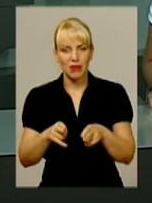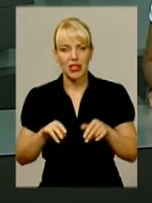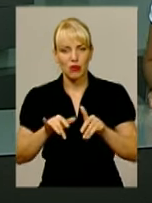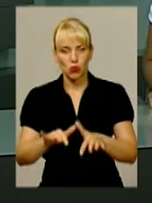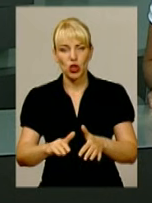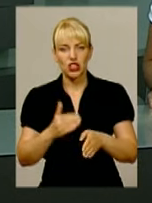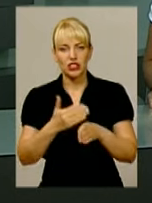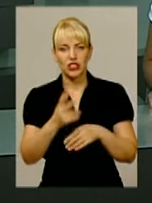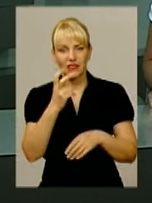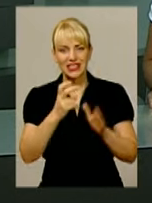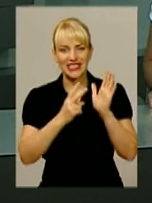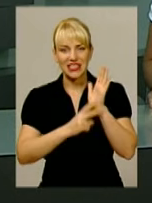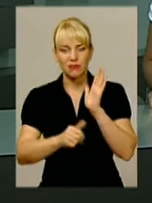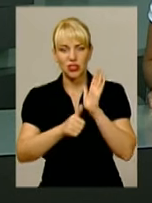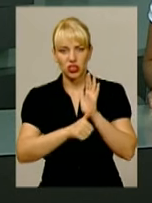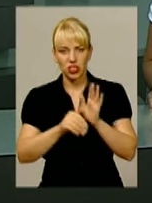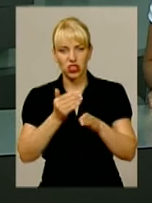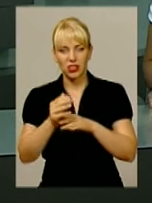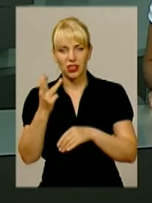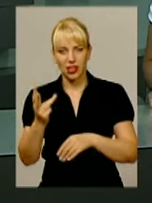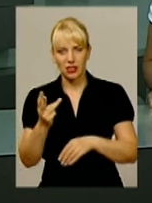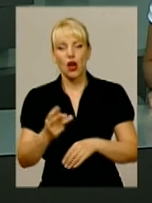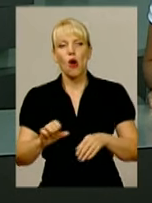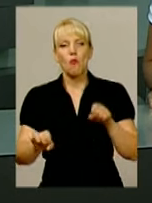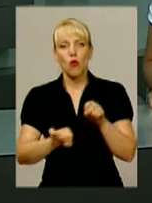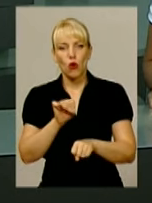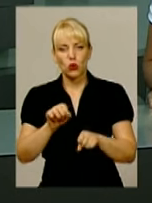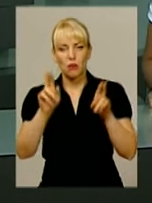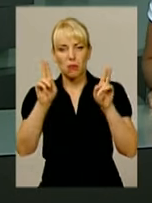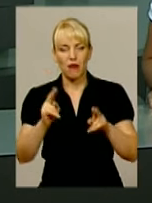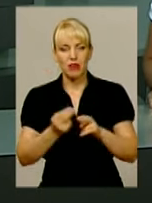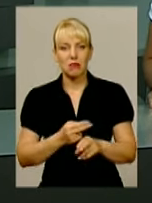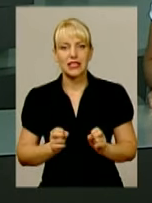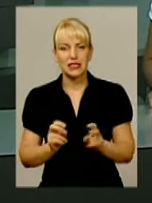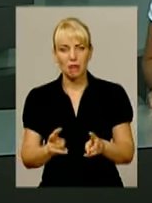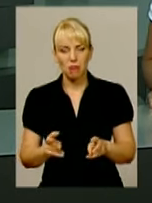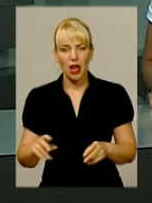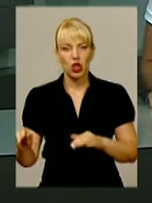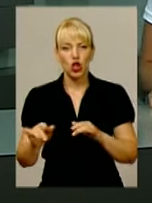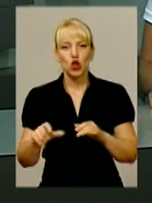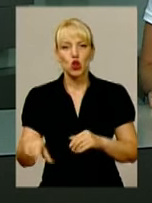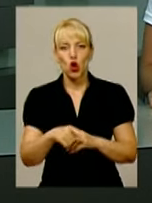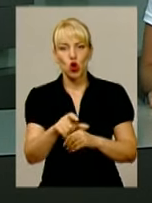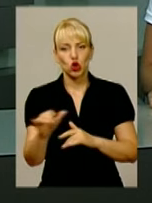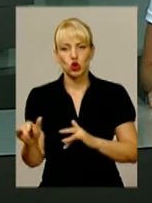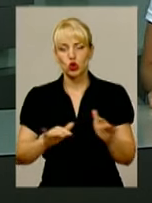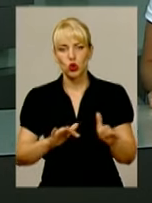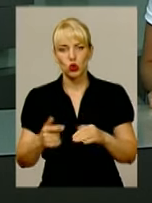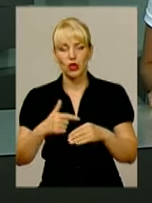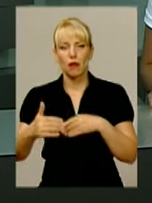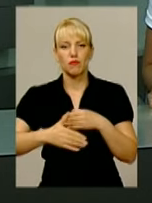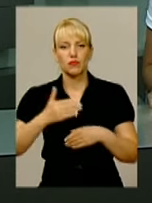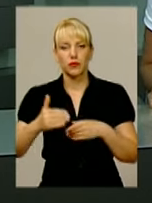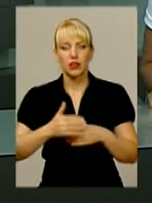286-ї частиною 3-ї порушення правил безпеки дорожнього руху. Санкція цієї статті передбачає позбавлення волі